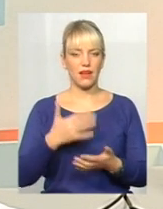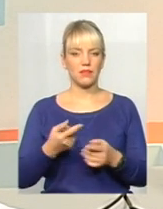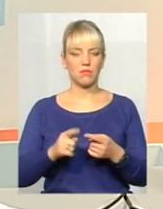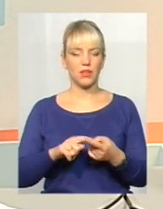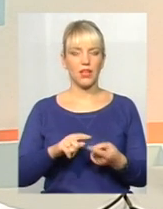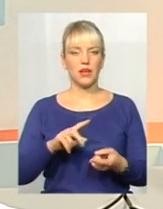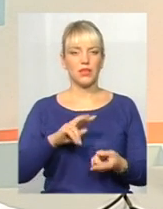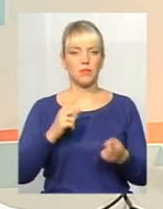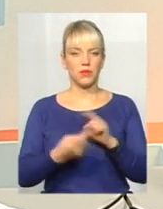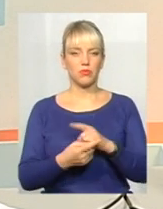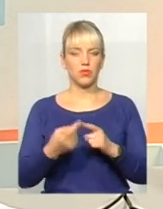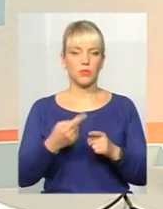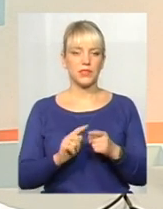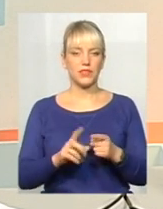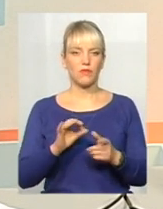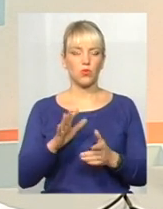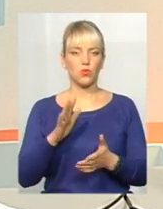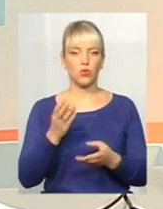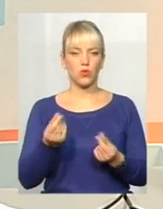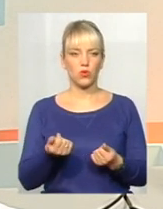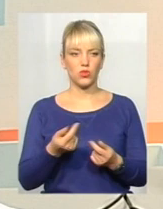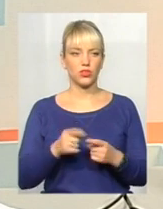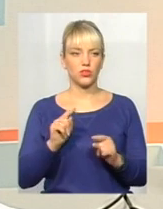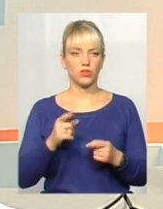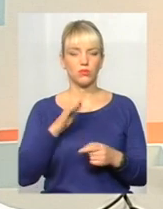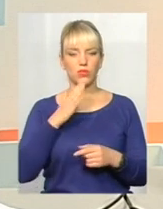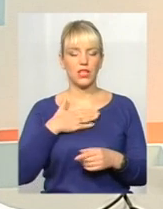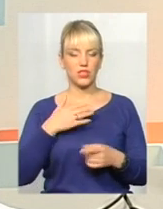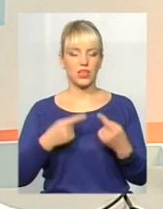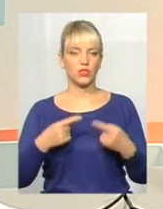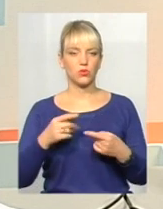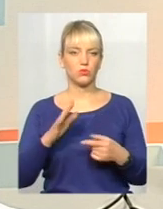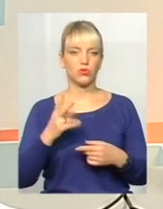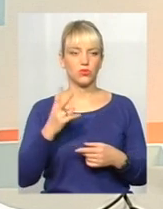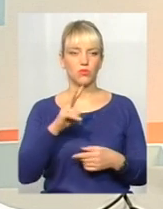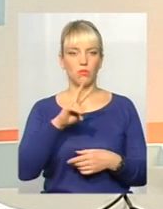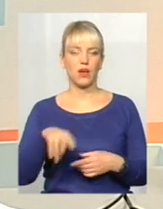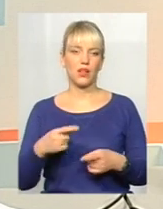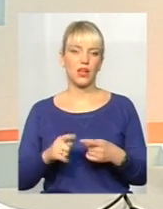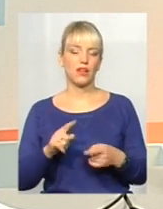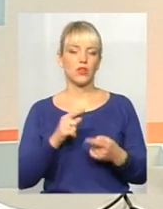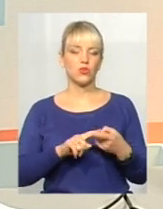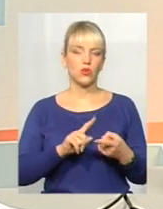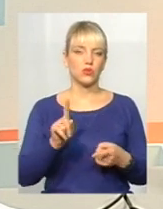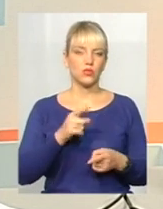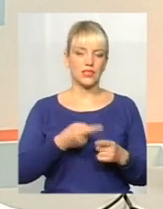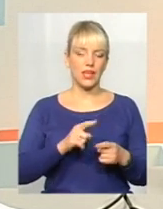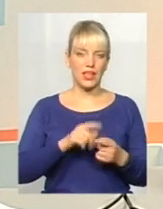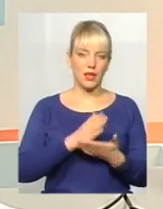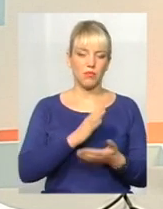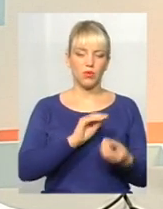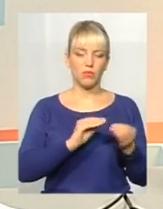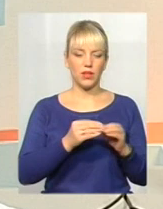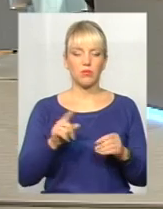в гроші, робочі місця. І посилення економіки. Тому наша дискусія буде, я думаю, з двох парадив – з того, що це є проблемою, і з того, які можливості, з того